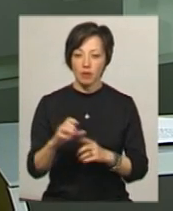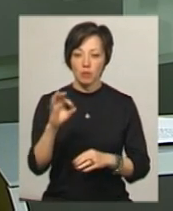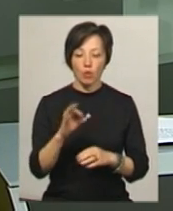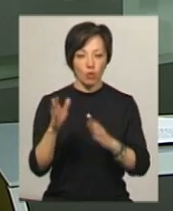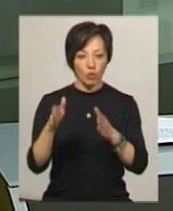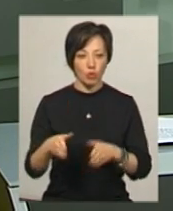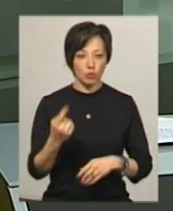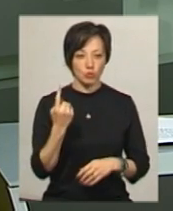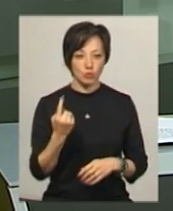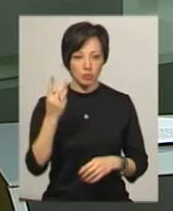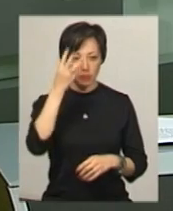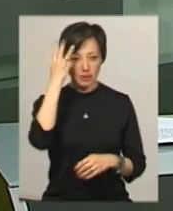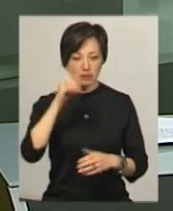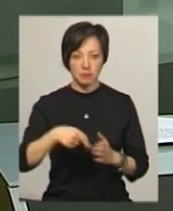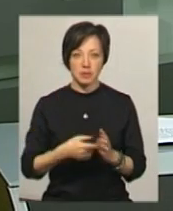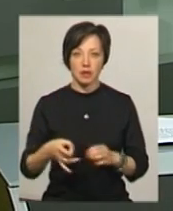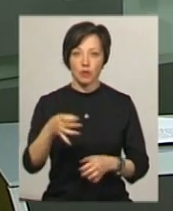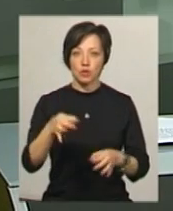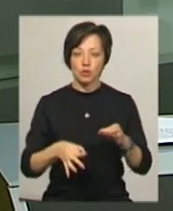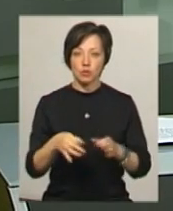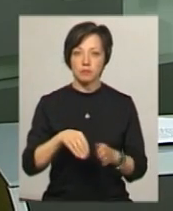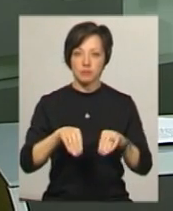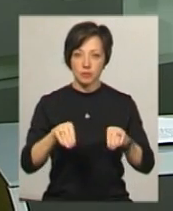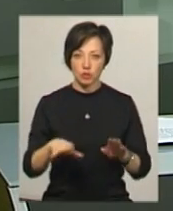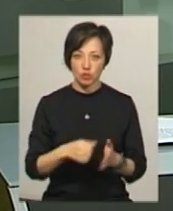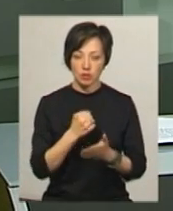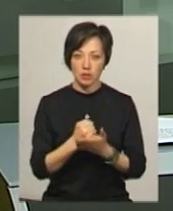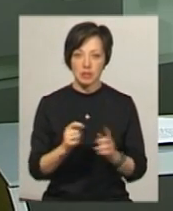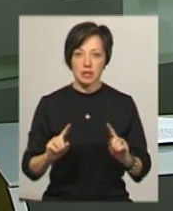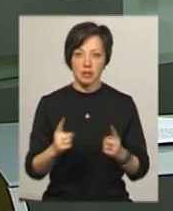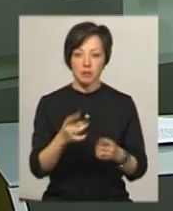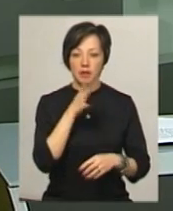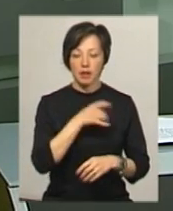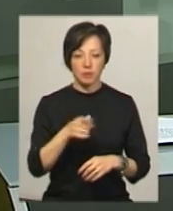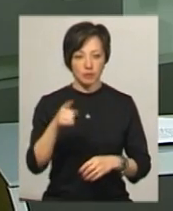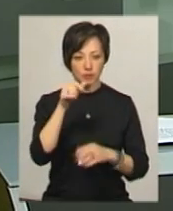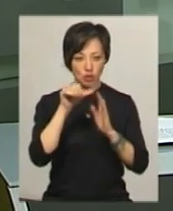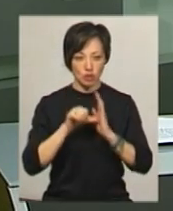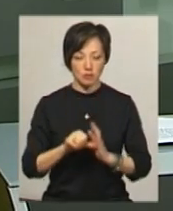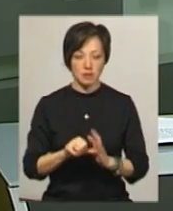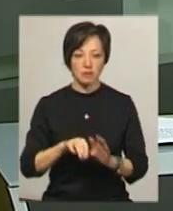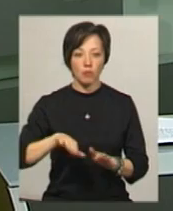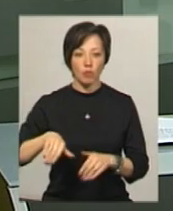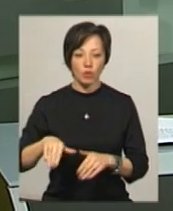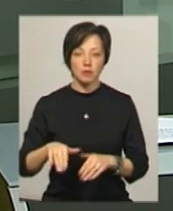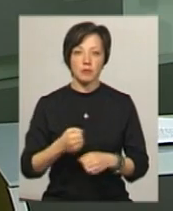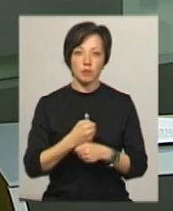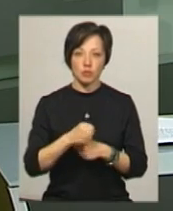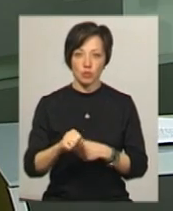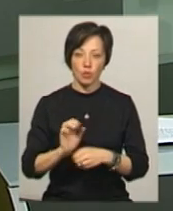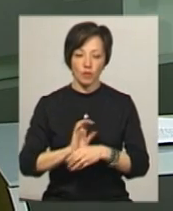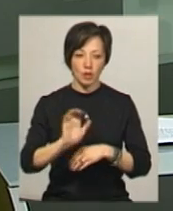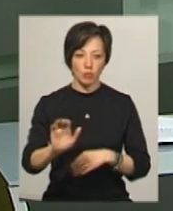одного з іноземців, Хмельницький міськрайонний суд прийняв рішення про його затримання терміном на 6 місяців. Потім нелегало примусово